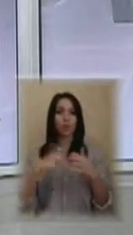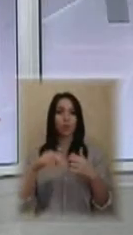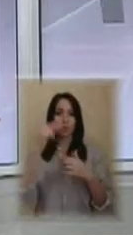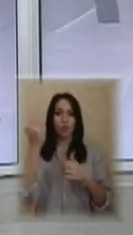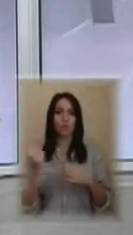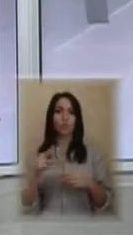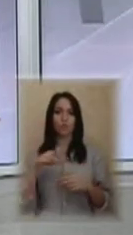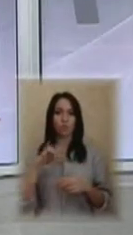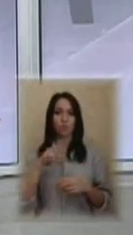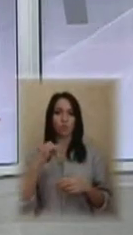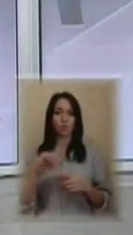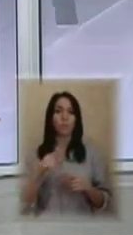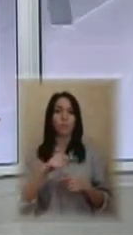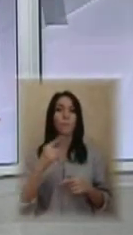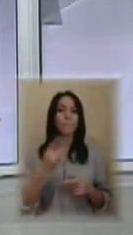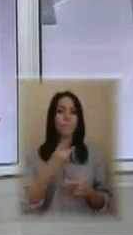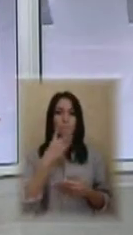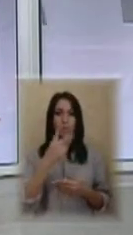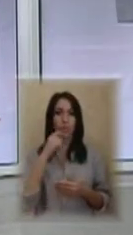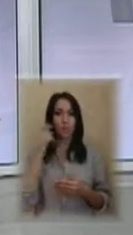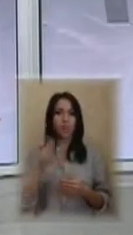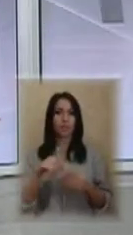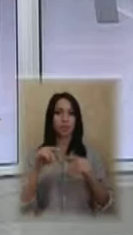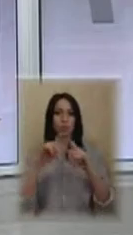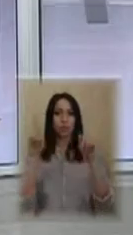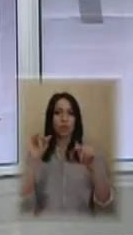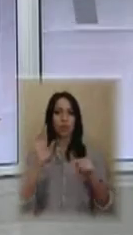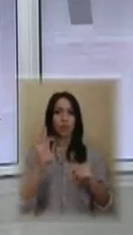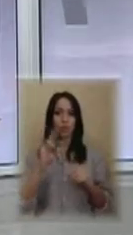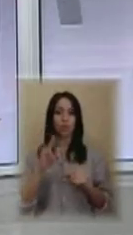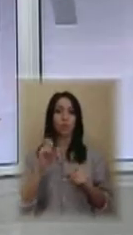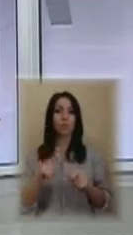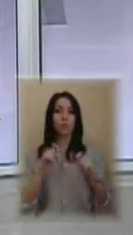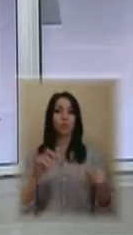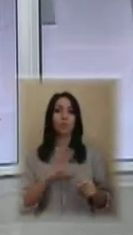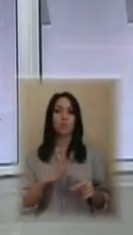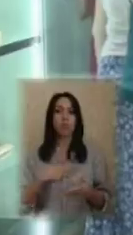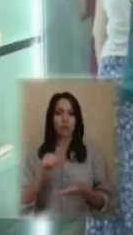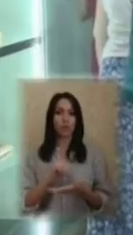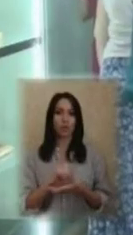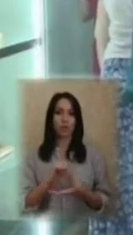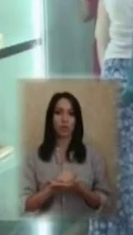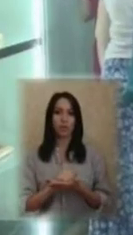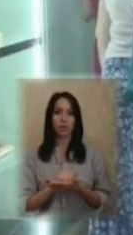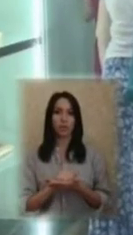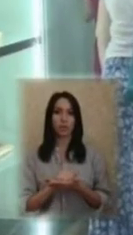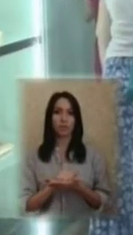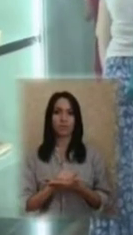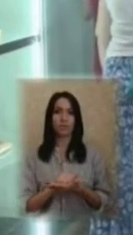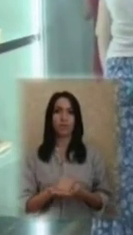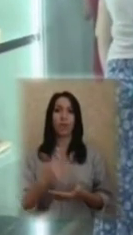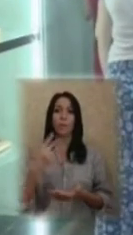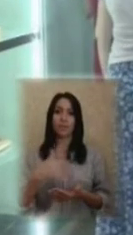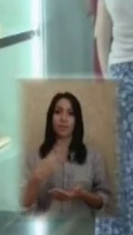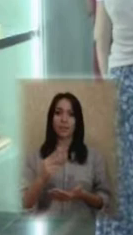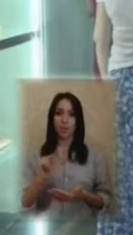український іконопис, на відкритті побувала кореспондентка Суспільного Світлана Піцан. 52 роботи кінця